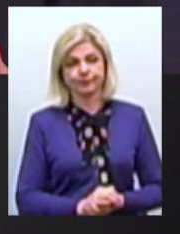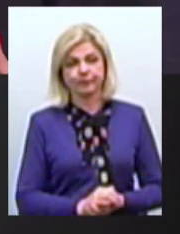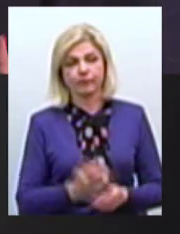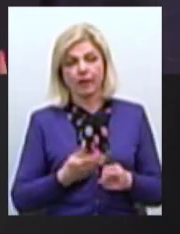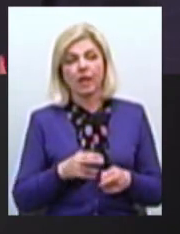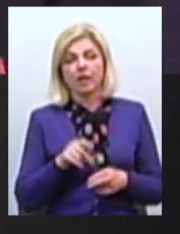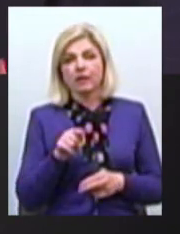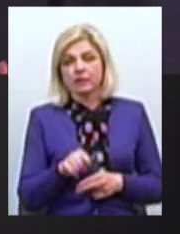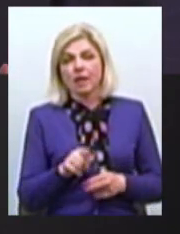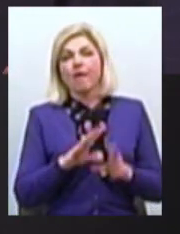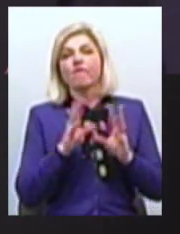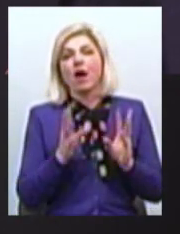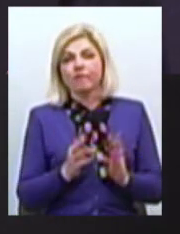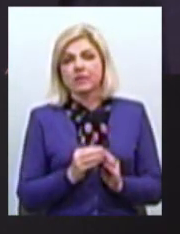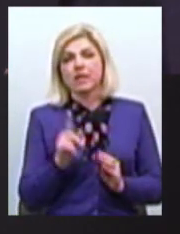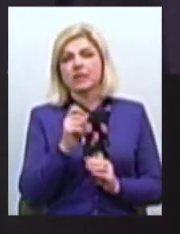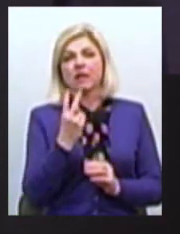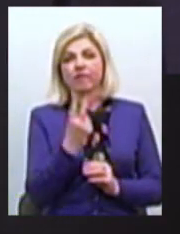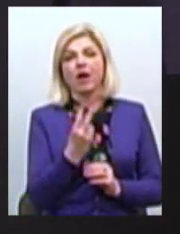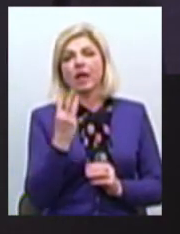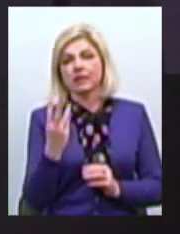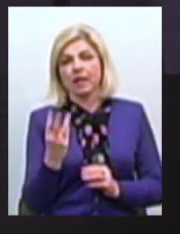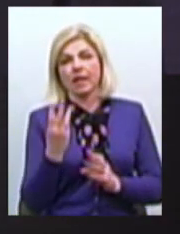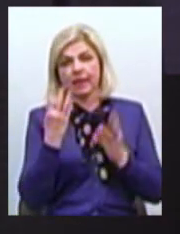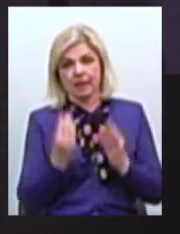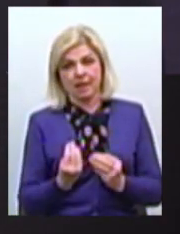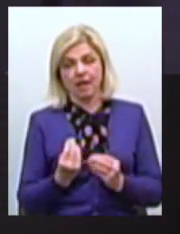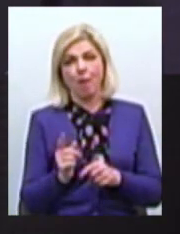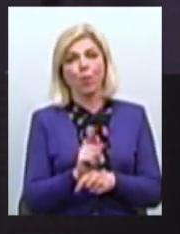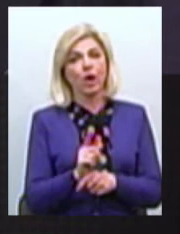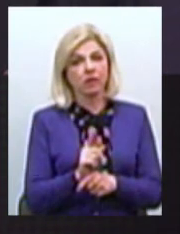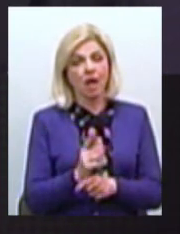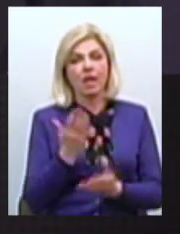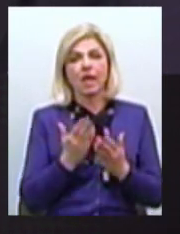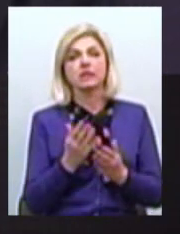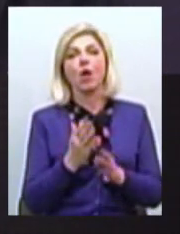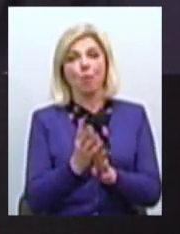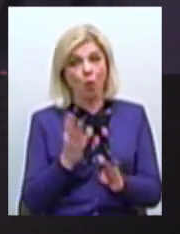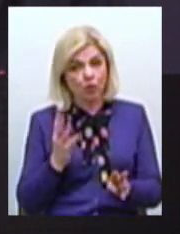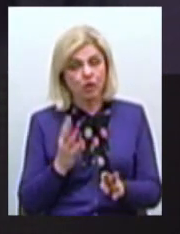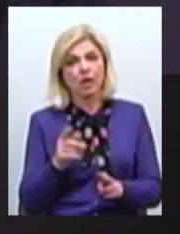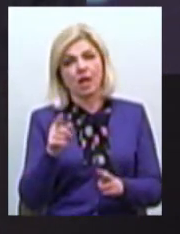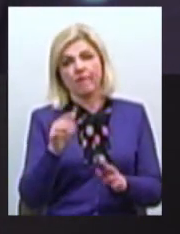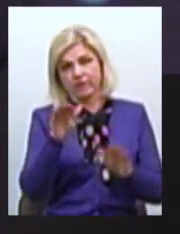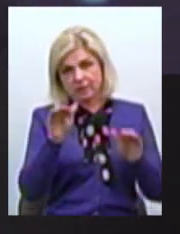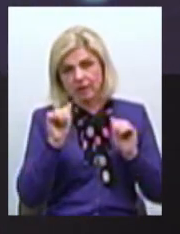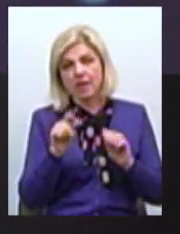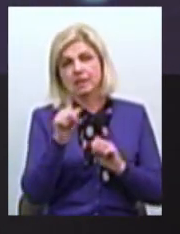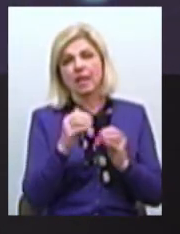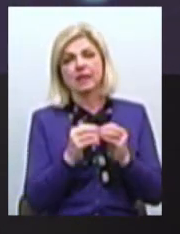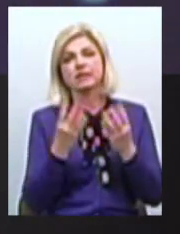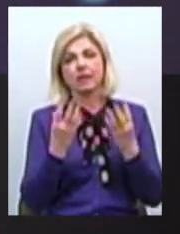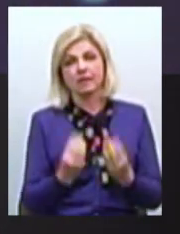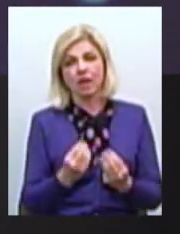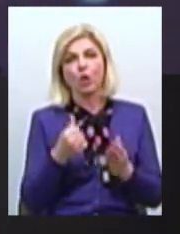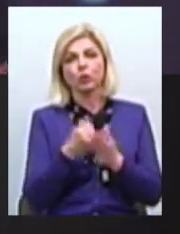Позачергова сесія взагалі скликається за 2-3 дні по регламенту Якщо це чергова сесія, то вона скликається за 10 днів До